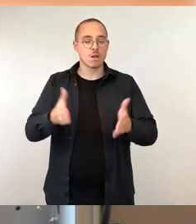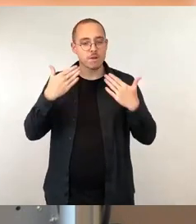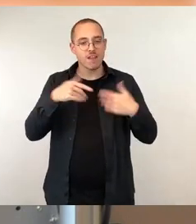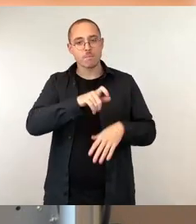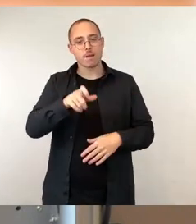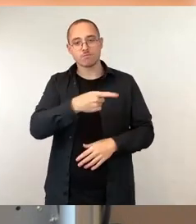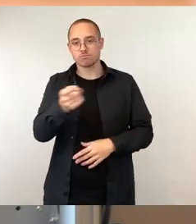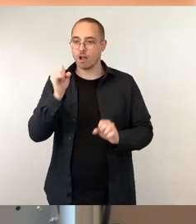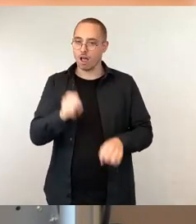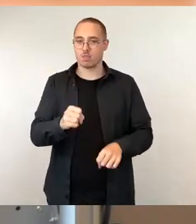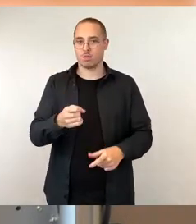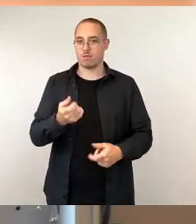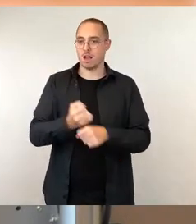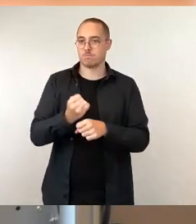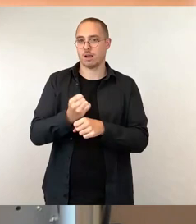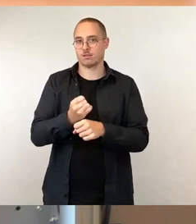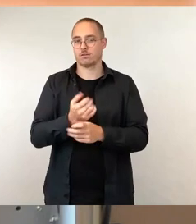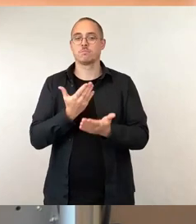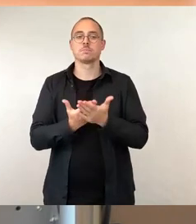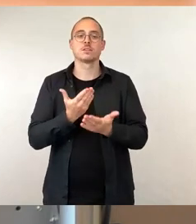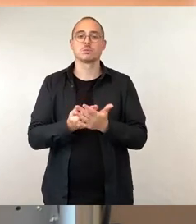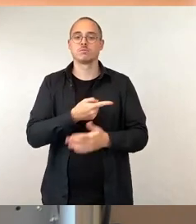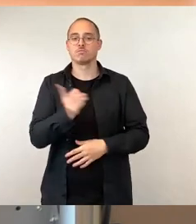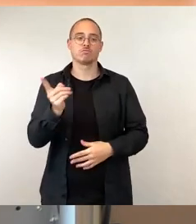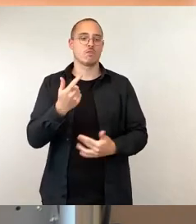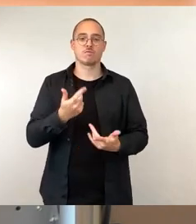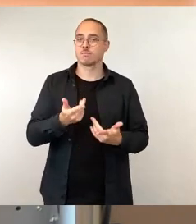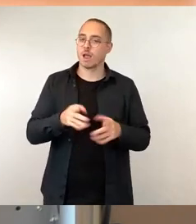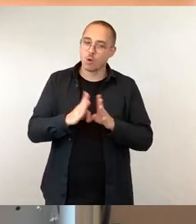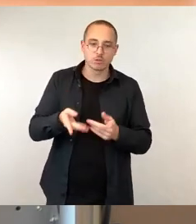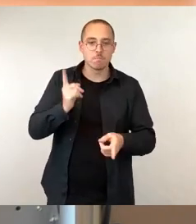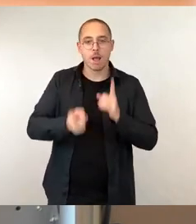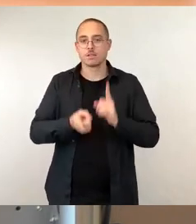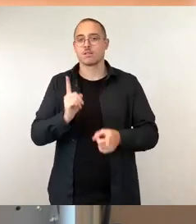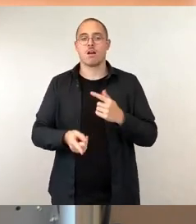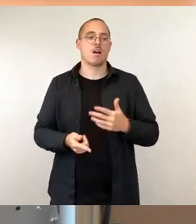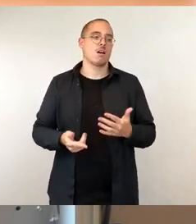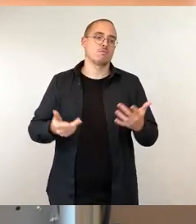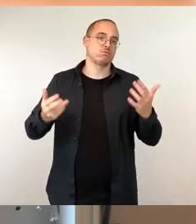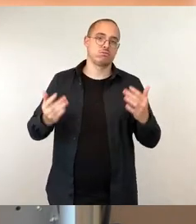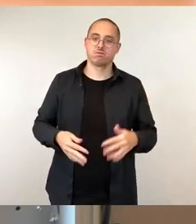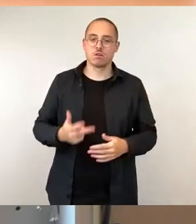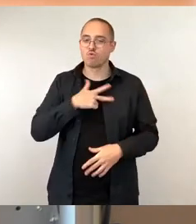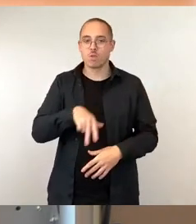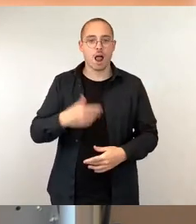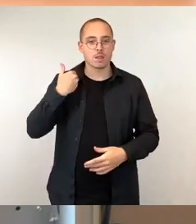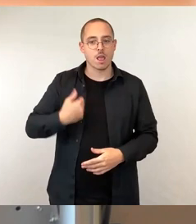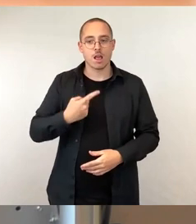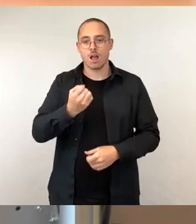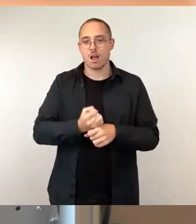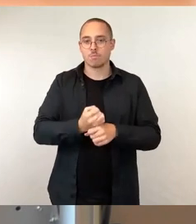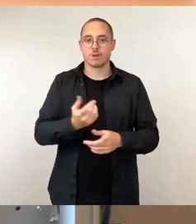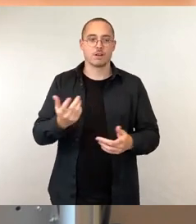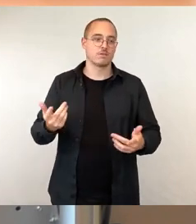Hausmeistertätigkeiten bei sozialen Trägern, Kleiderkammern, Reinigung von Parks, alles das ist machbar. Und ich erinnere